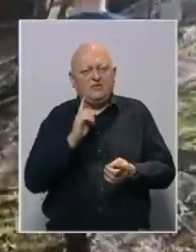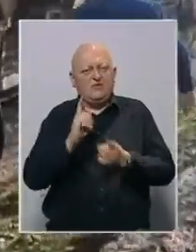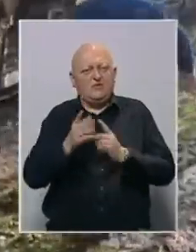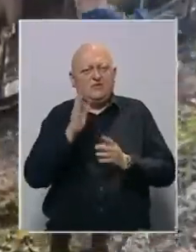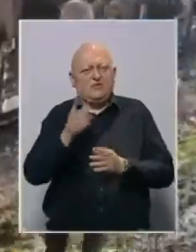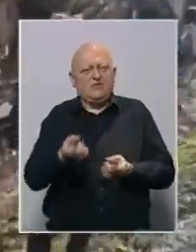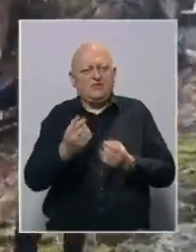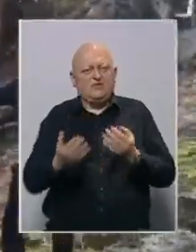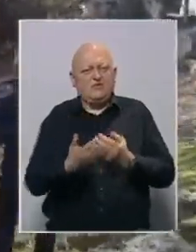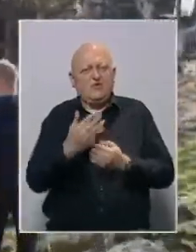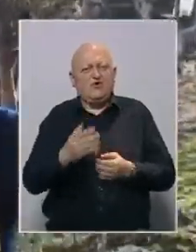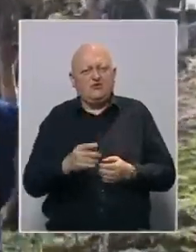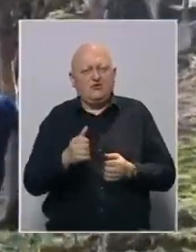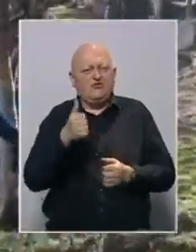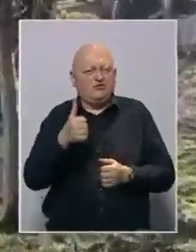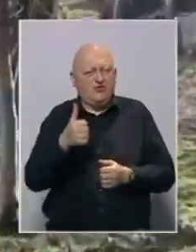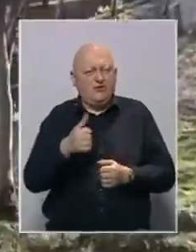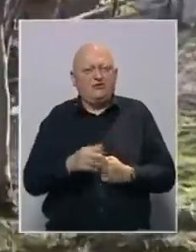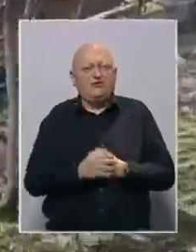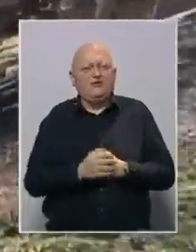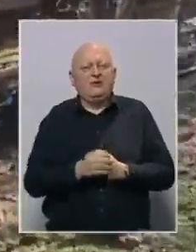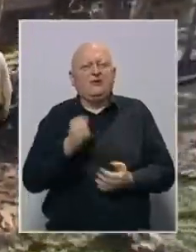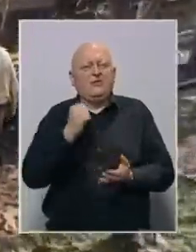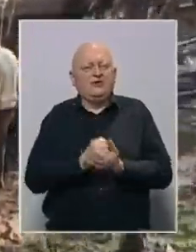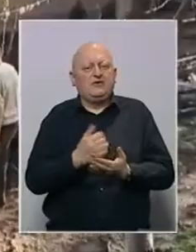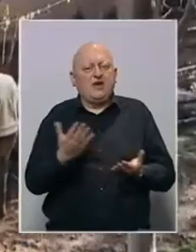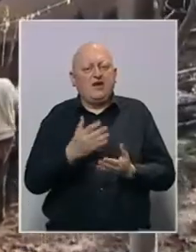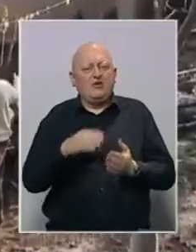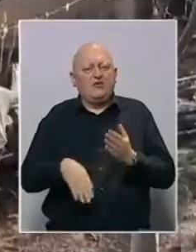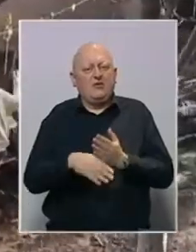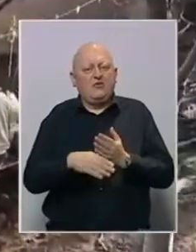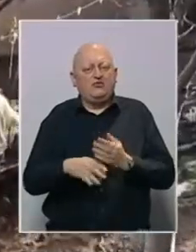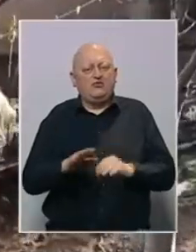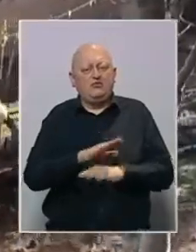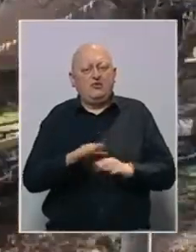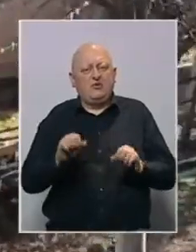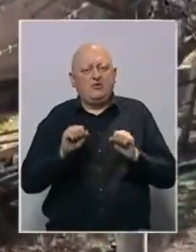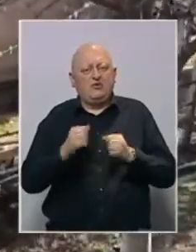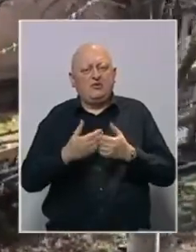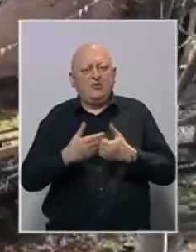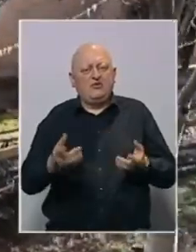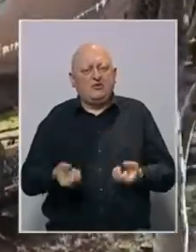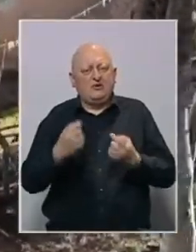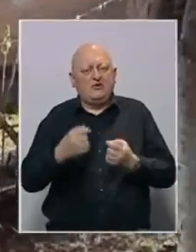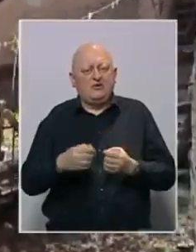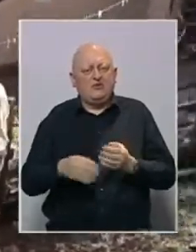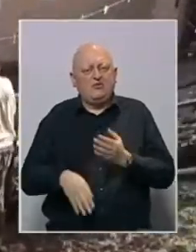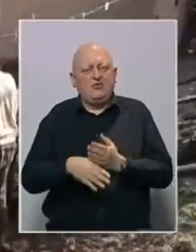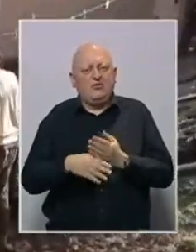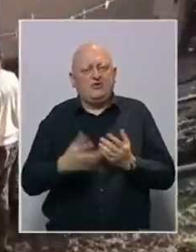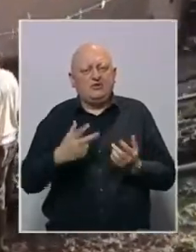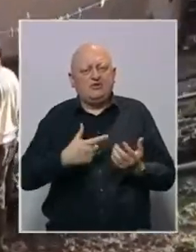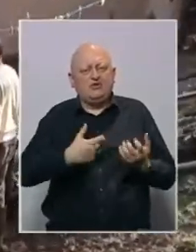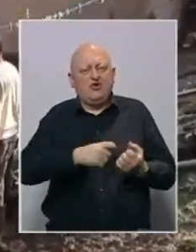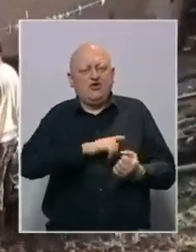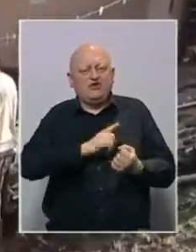kako bi promet prema selu opet bio uspostavljen. Potvrdio je kako je za pomoću potpunoj deblokadi sela zatražio